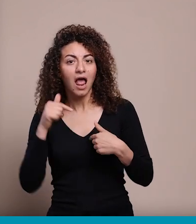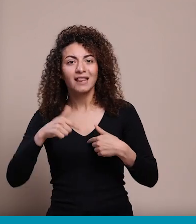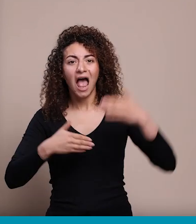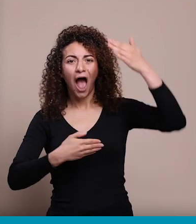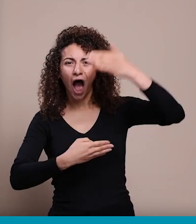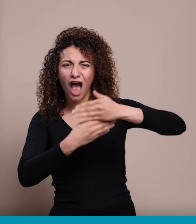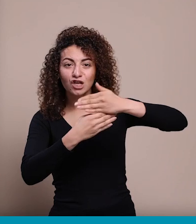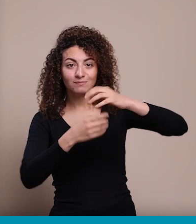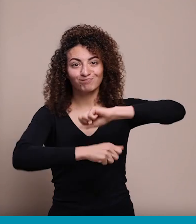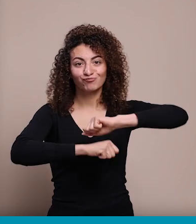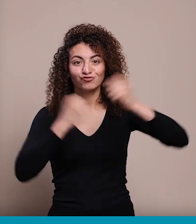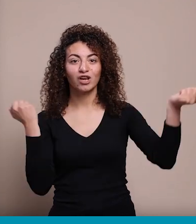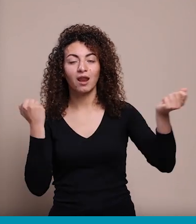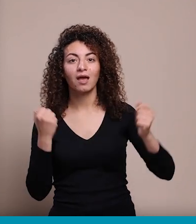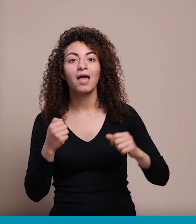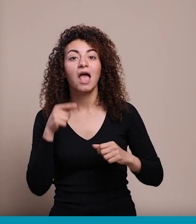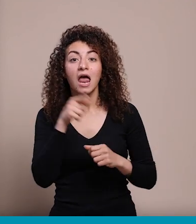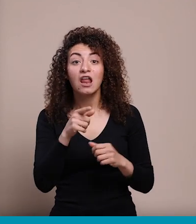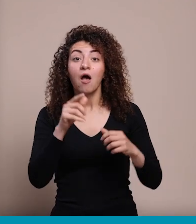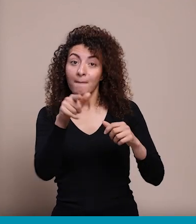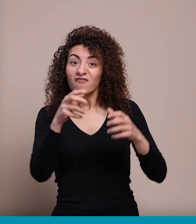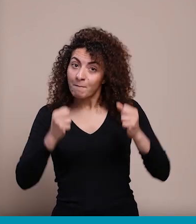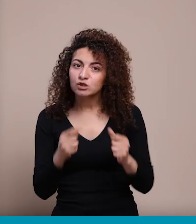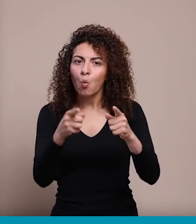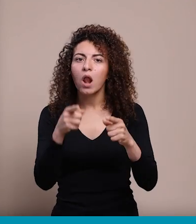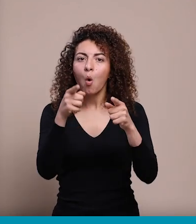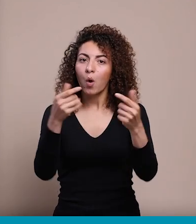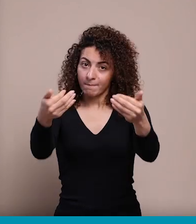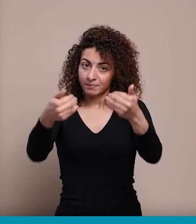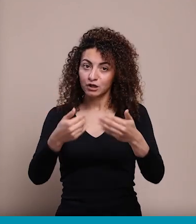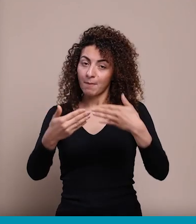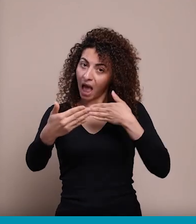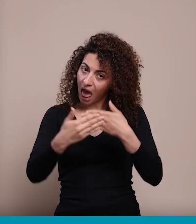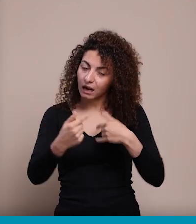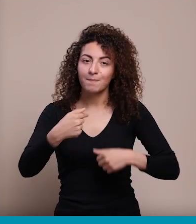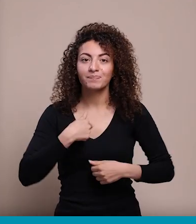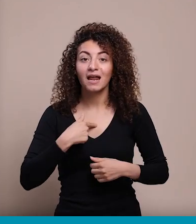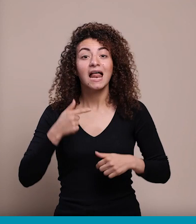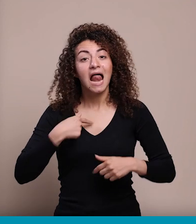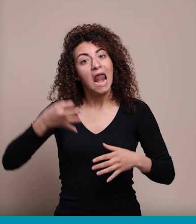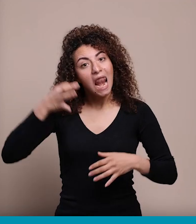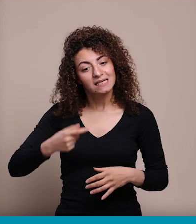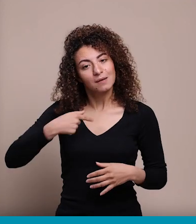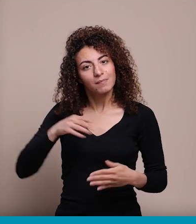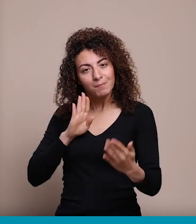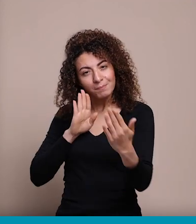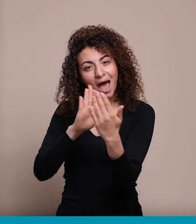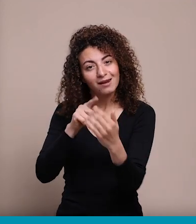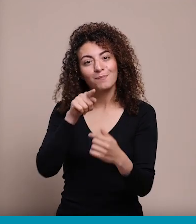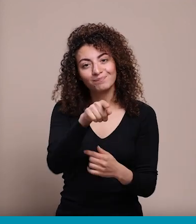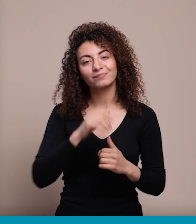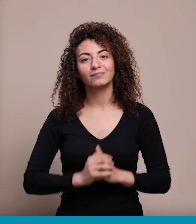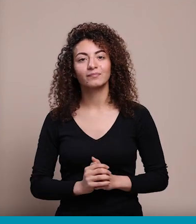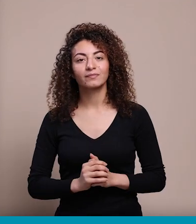لأنه كمان مثل ما هني عليهم مسئولية ونحنا منطالبهم إنه تعولي عننا عطول وقربوا مننا كمان نحنا لازم نقرب منهم